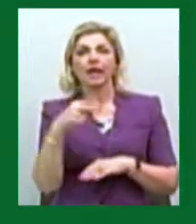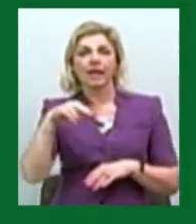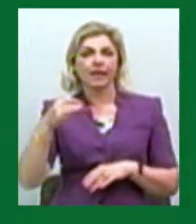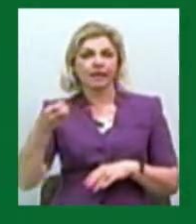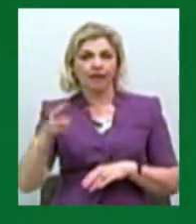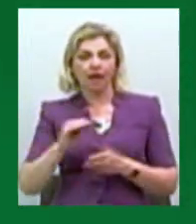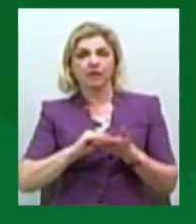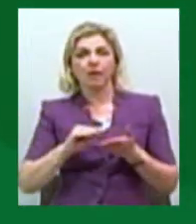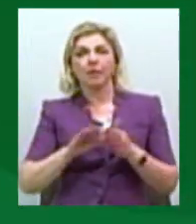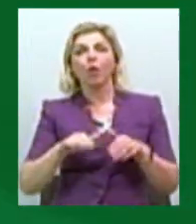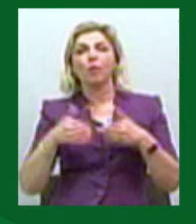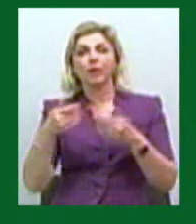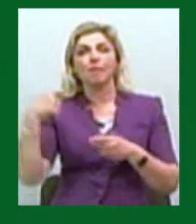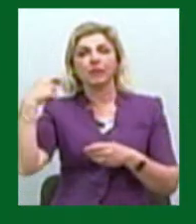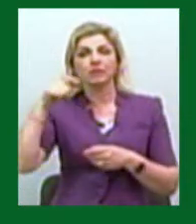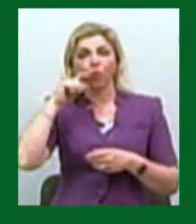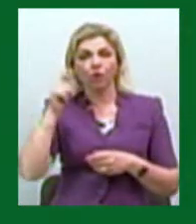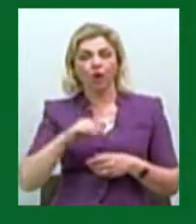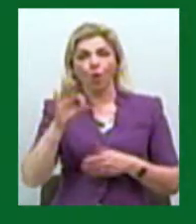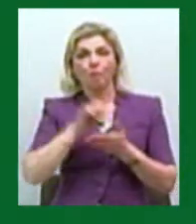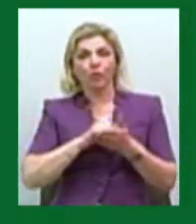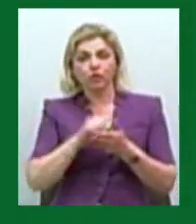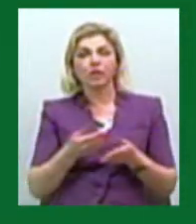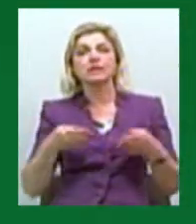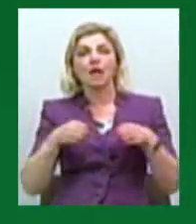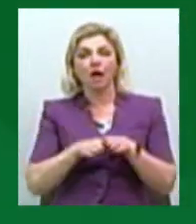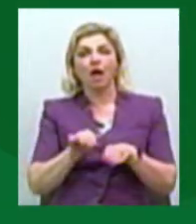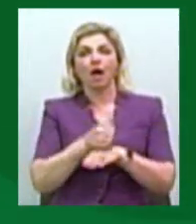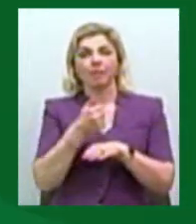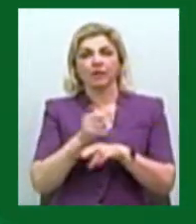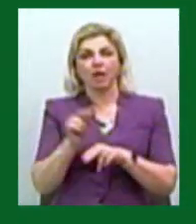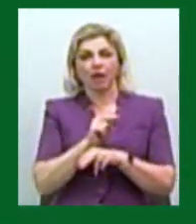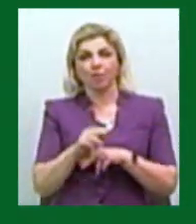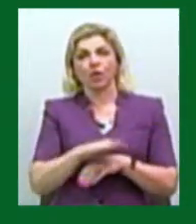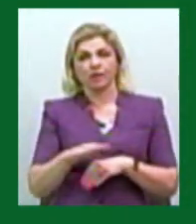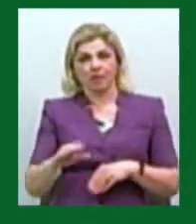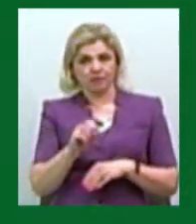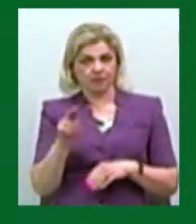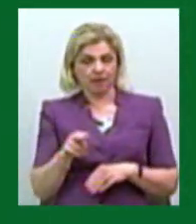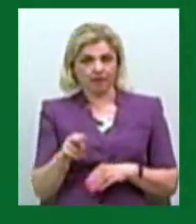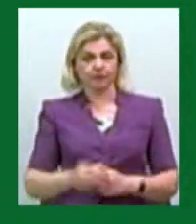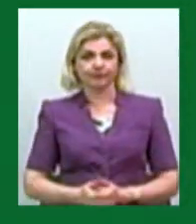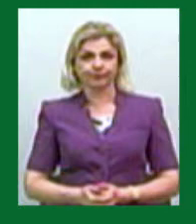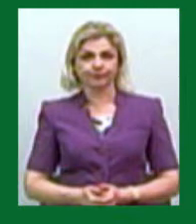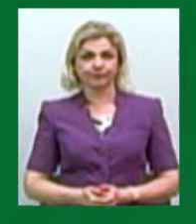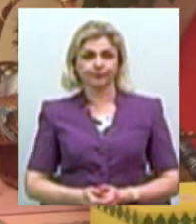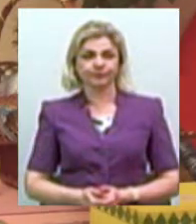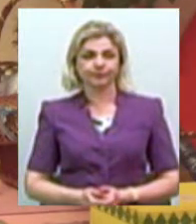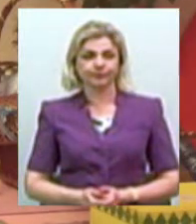написали звернення до президента України з приводу закриття на капітальний ремонт дошкільного навчального закладу.